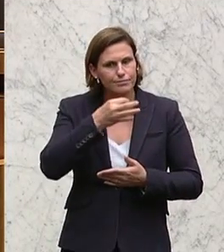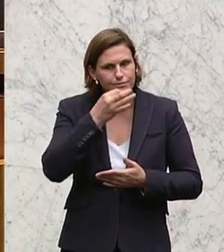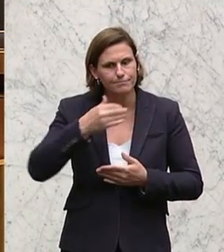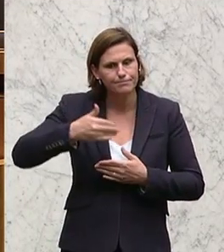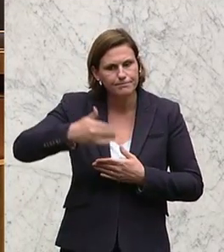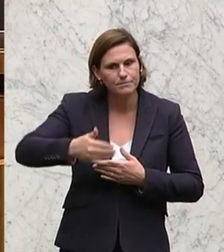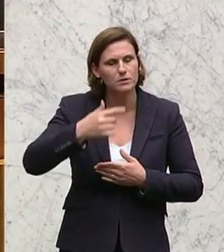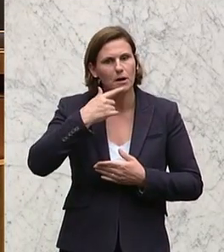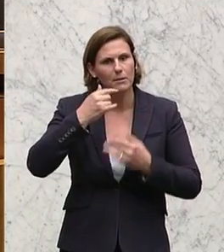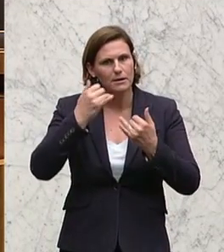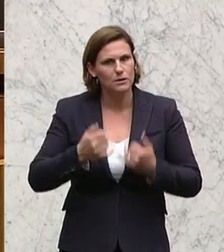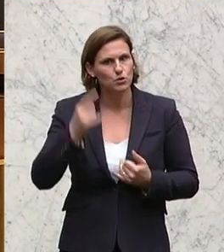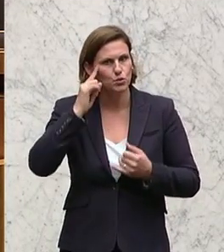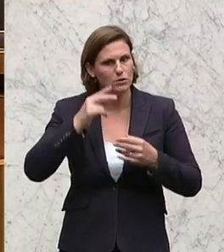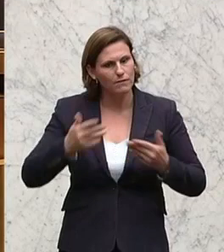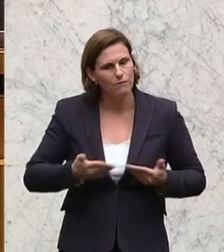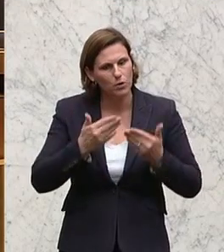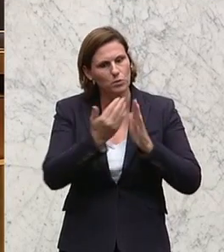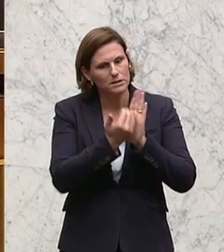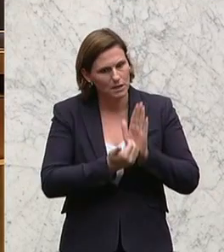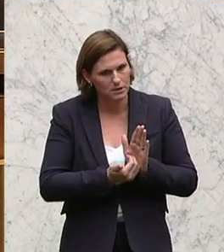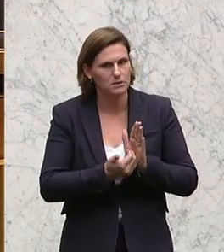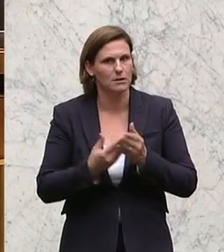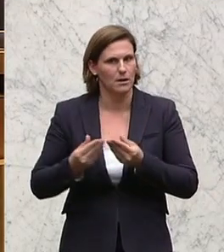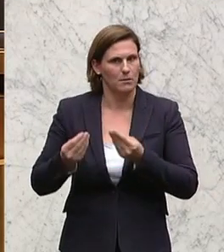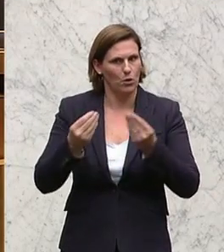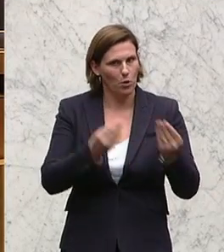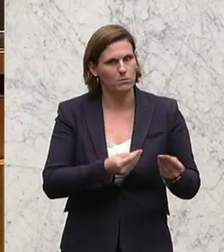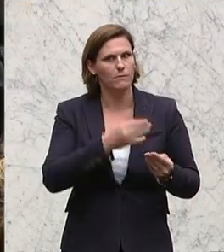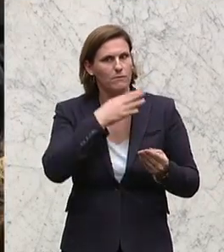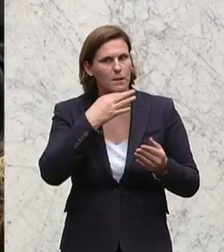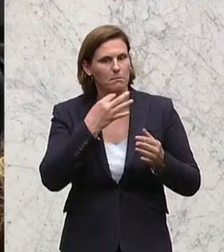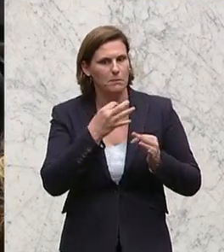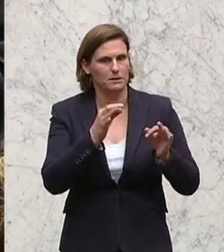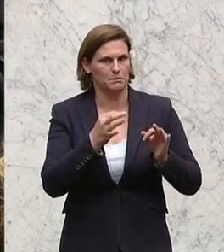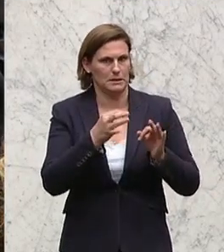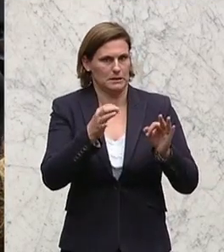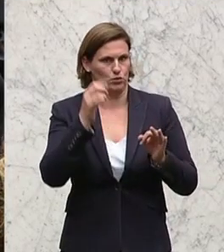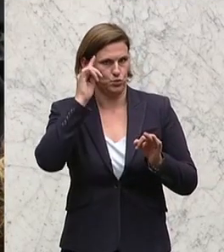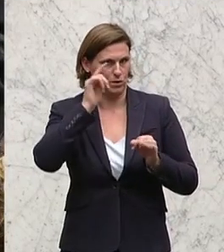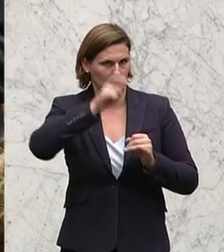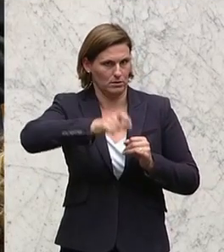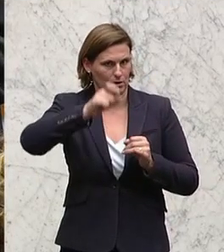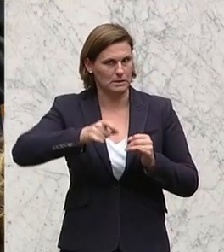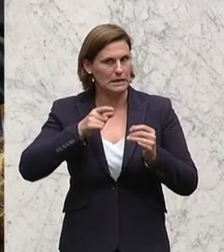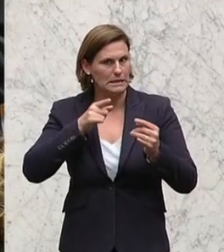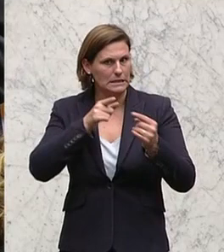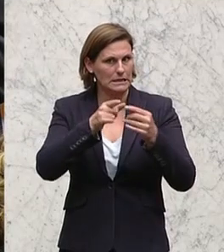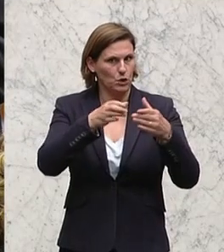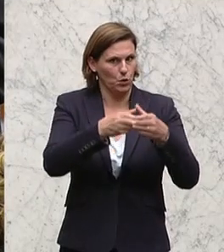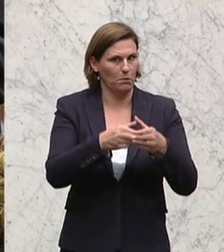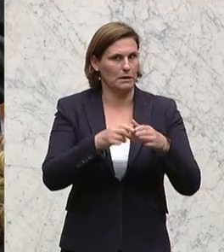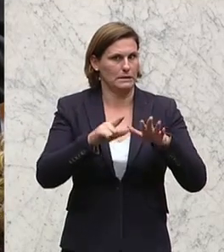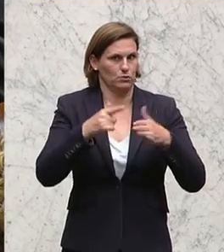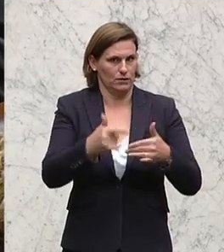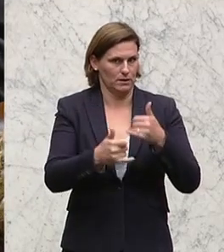Änderung des Studienförderungsgesetzes eine ganze Reihe von Verbesserungen für Studierende mit der Zielgruppe 27 Jahre.